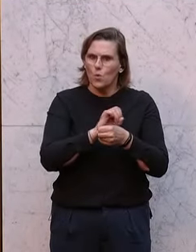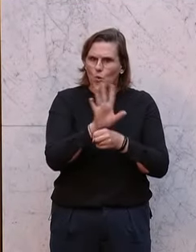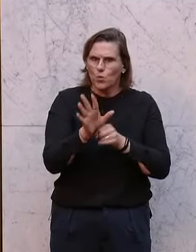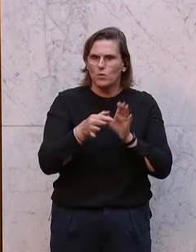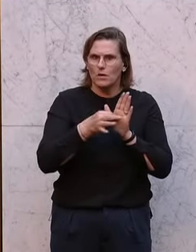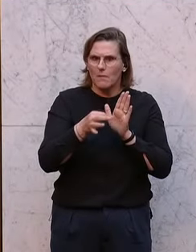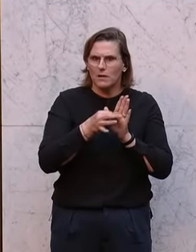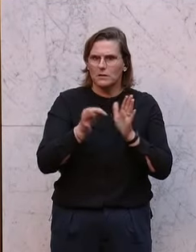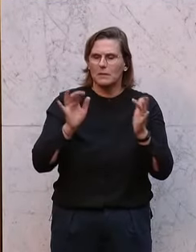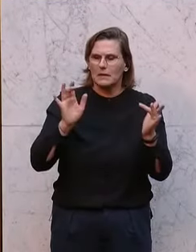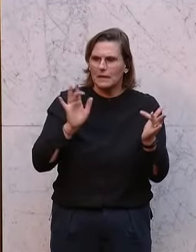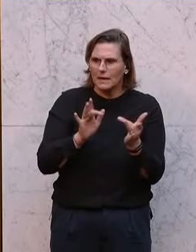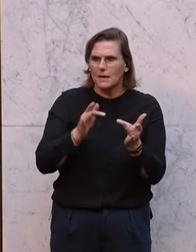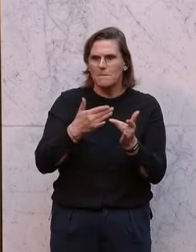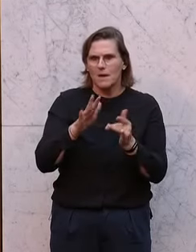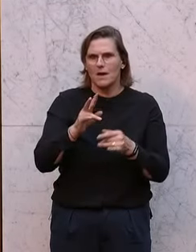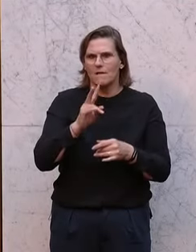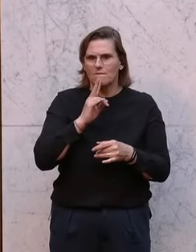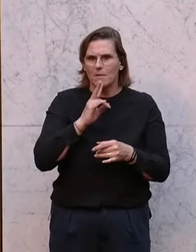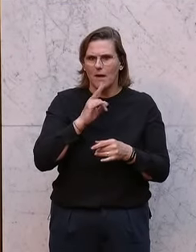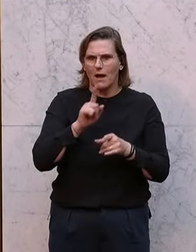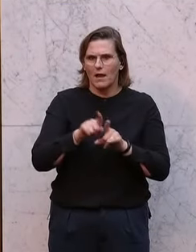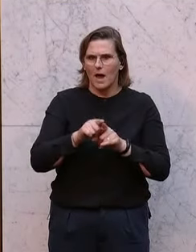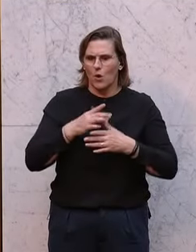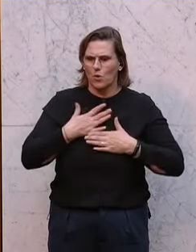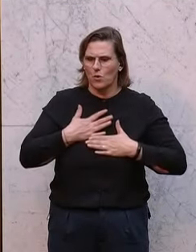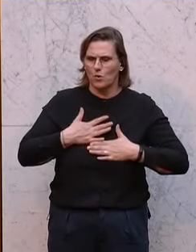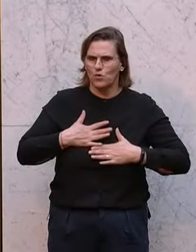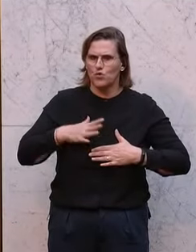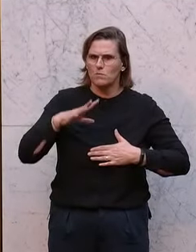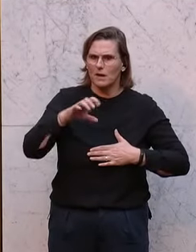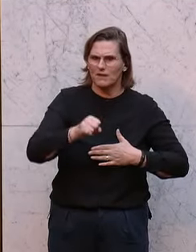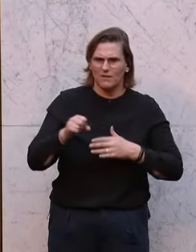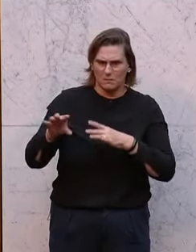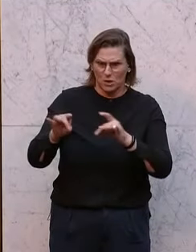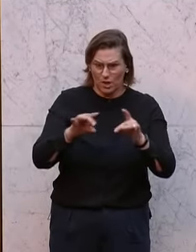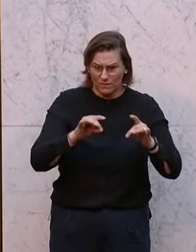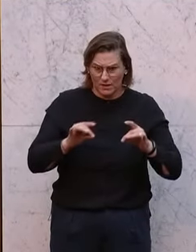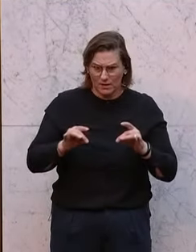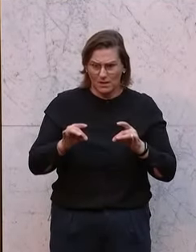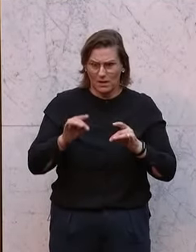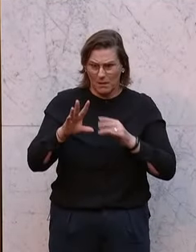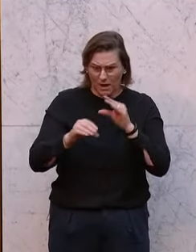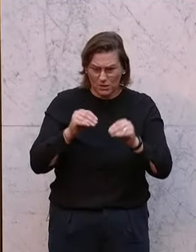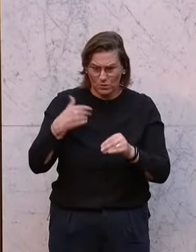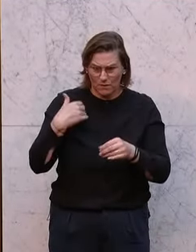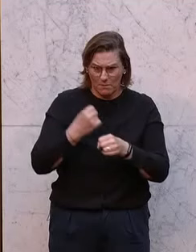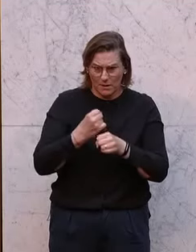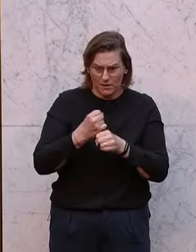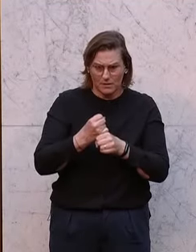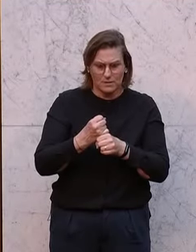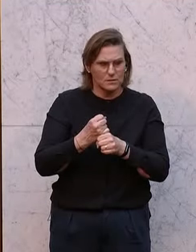Gegner vermehrt verbale und physische Übergriffe auf Beschäftigte gegeben hätte. Sehr geehrte Damen und Herren,